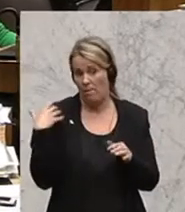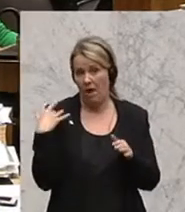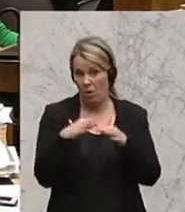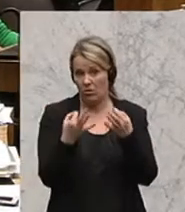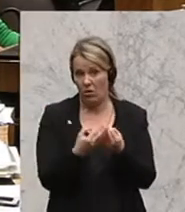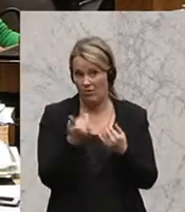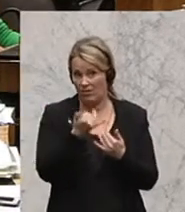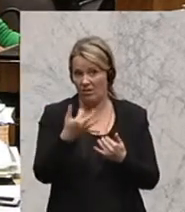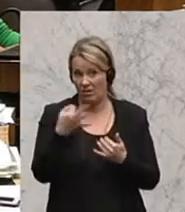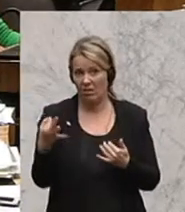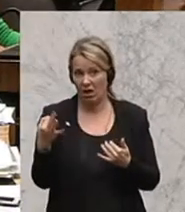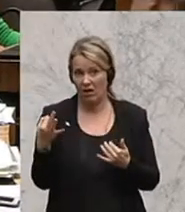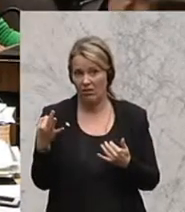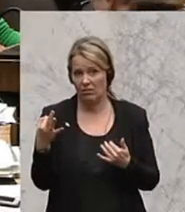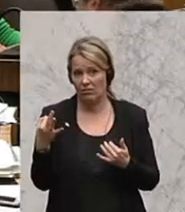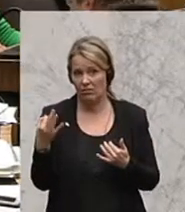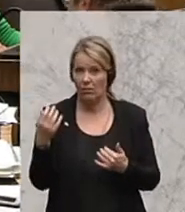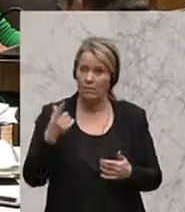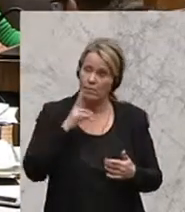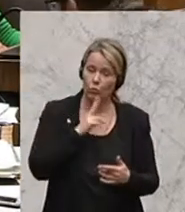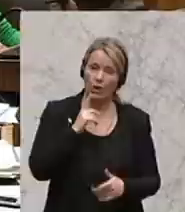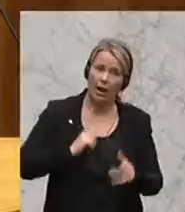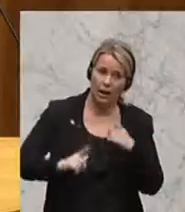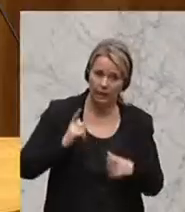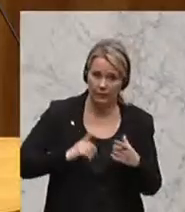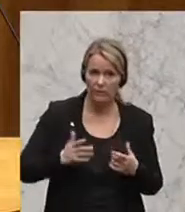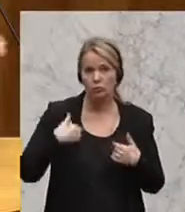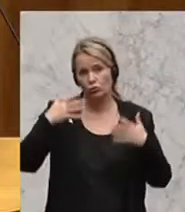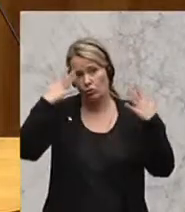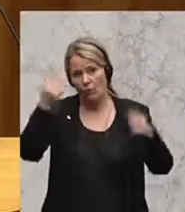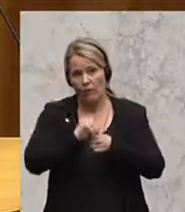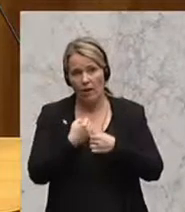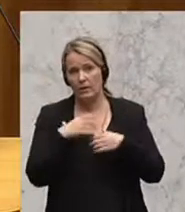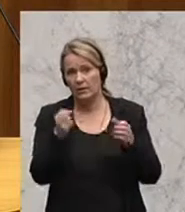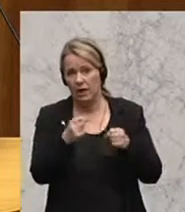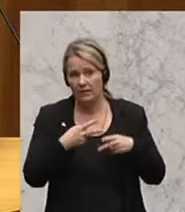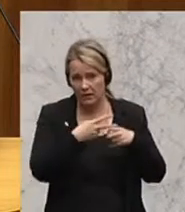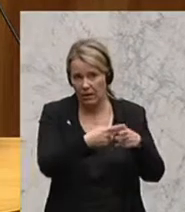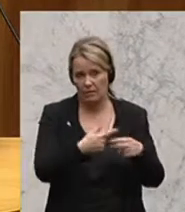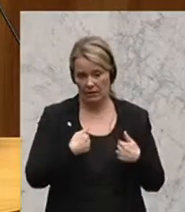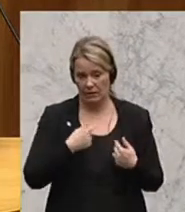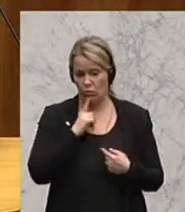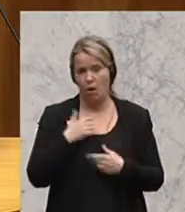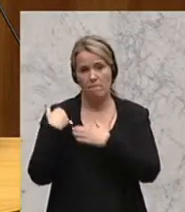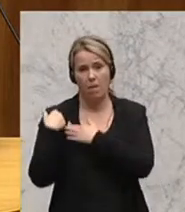wenn dann jeden Tag der Kommentar kommt von der leidenden Mutter, die sagt, ihr habt zu viel Arbeit, ich kann euch nicht helfen, ich belaste euch nur.